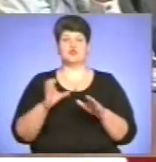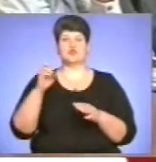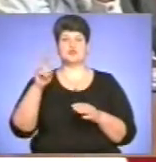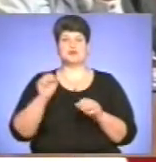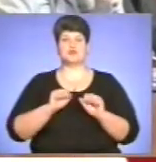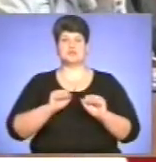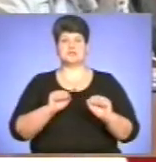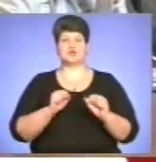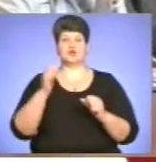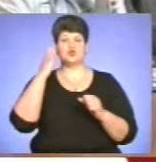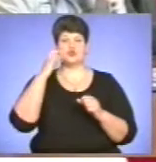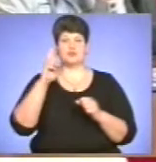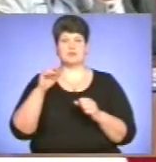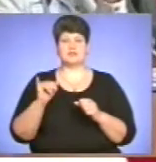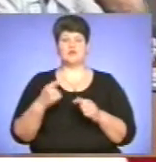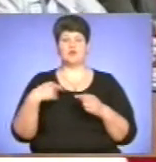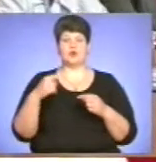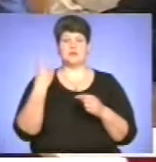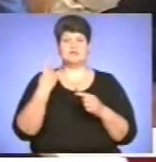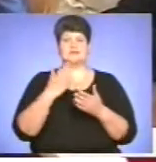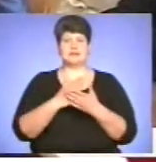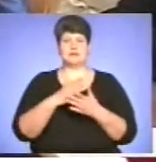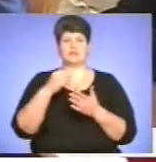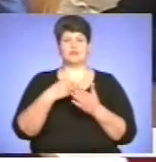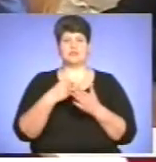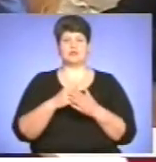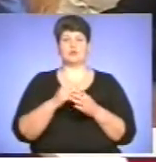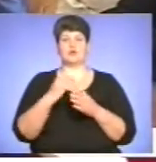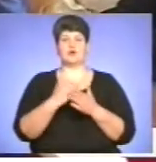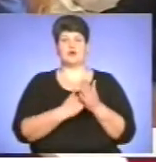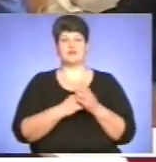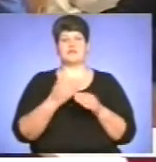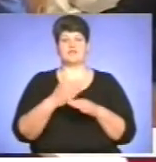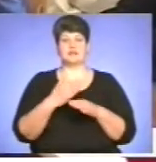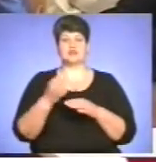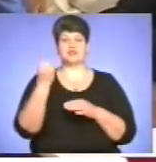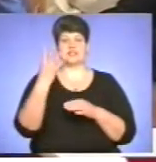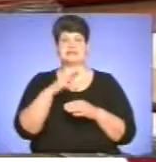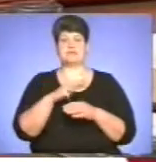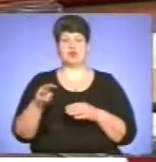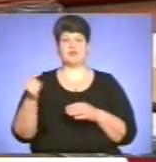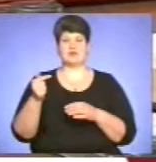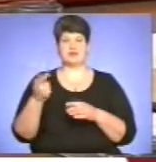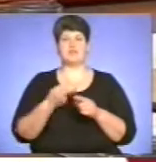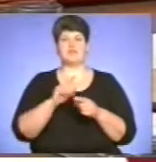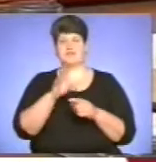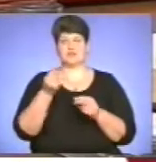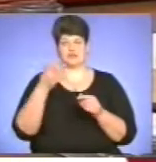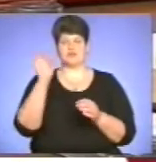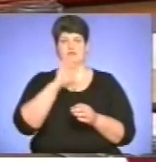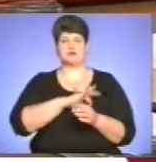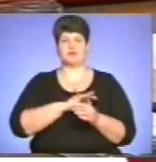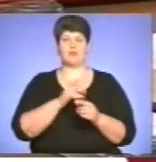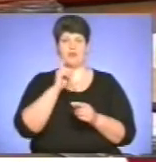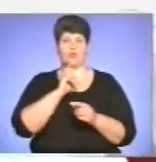захисту чорнобильців, то в області діє бюджетна програма. Торік виділили понад 14 мільйонів гривень, і всі кошти усвоєно. Цього року поки боргів